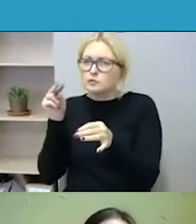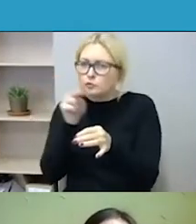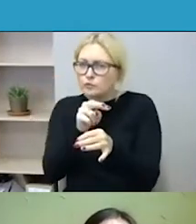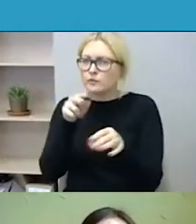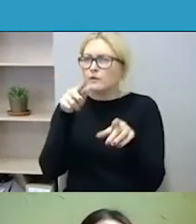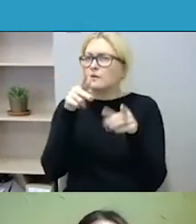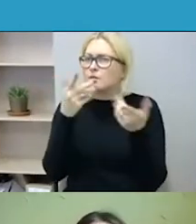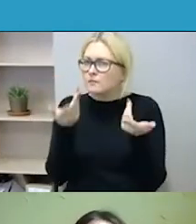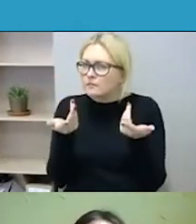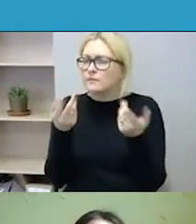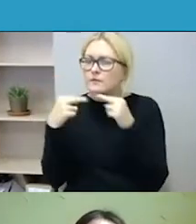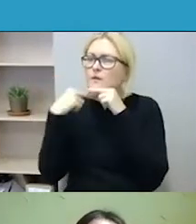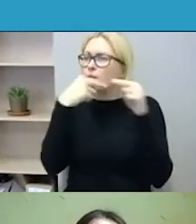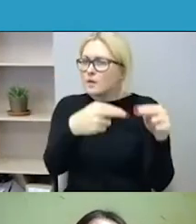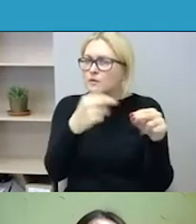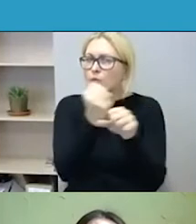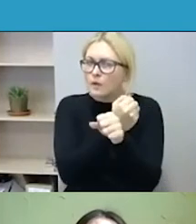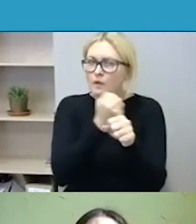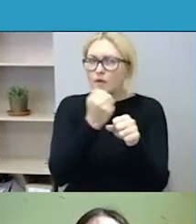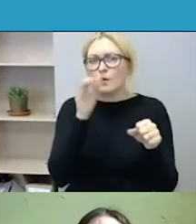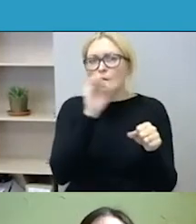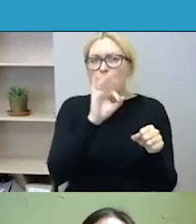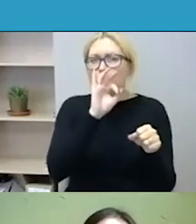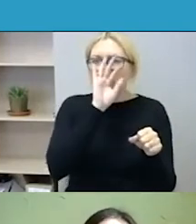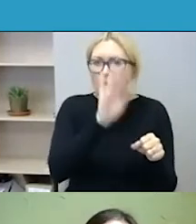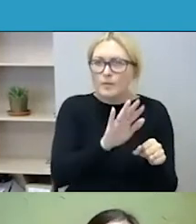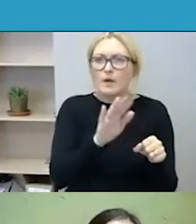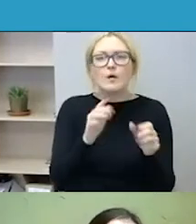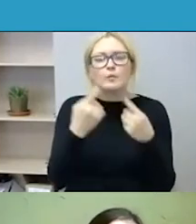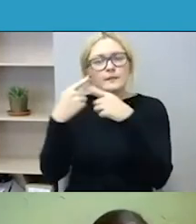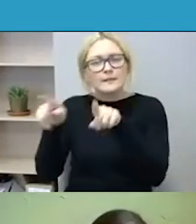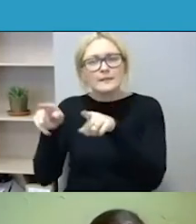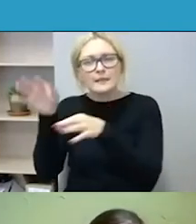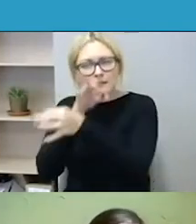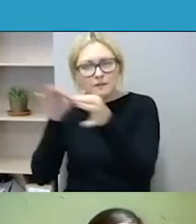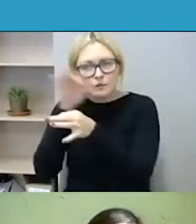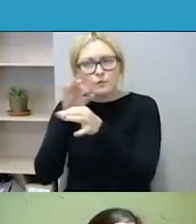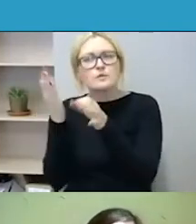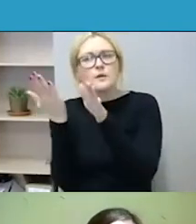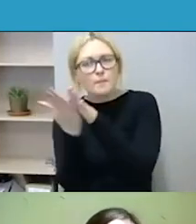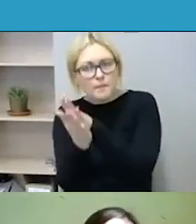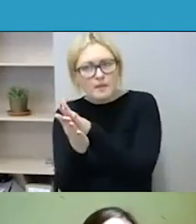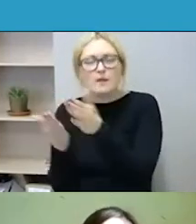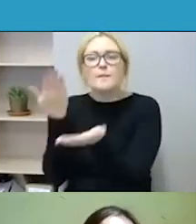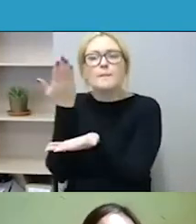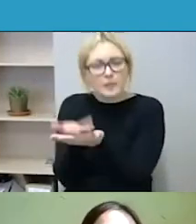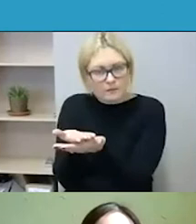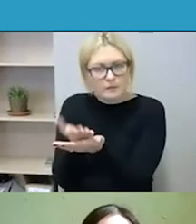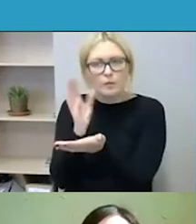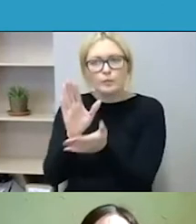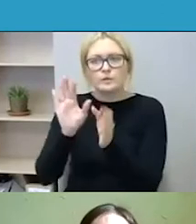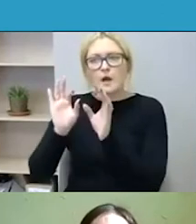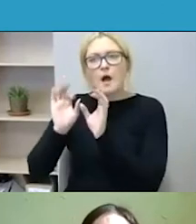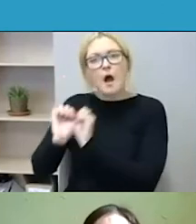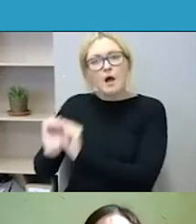Ir apie tai iš tikrųjų kviesiu paklausyti kitoje diskusijoje, nes byla išsamai pristatys avokatė Davylią